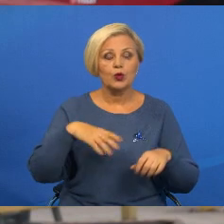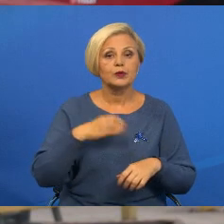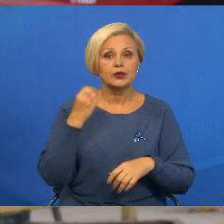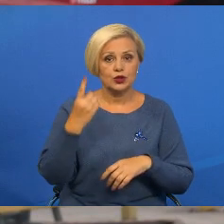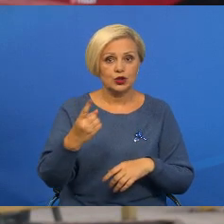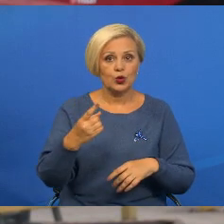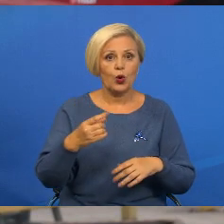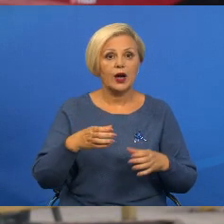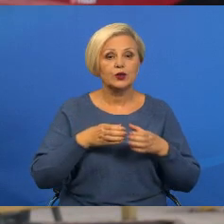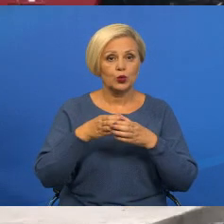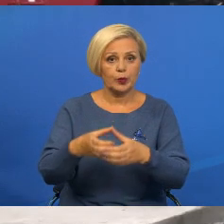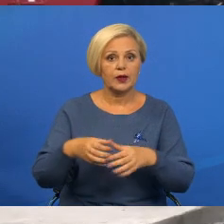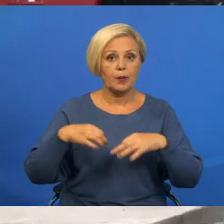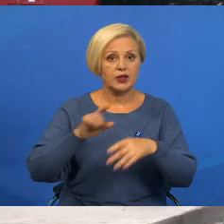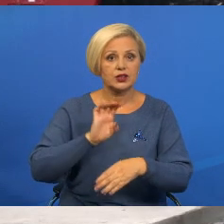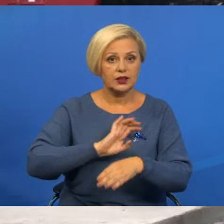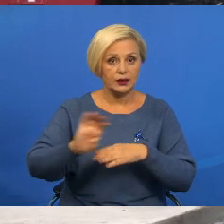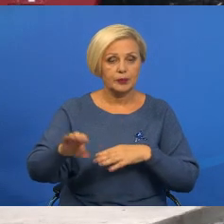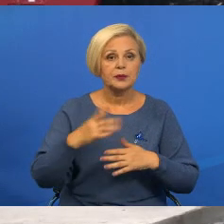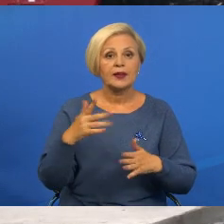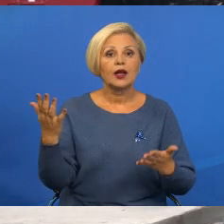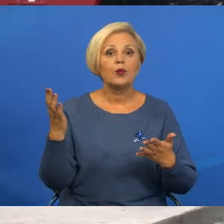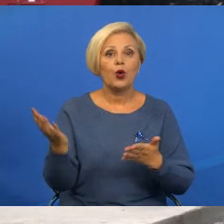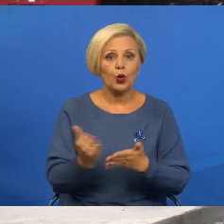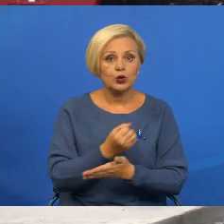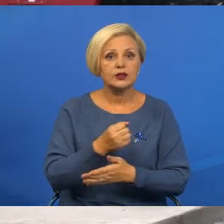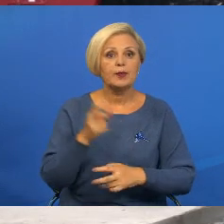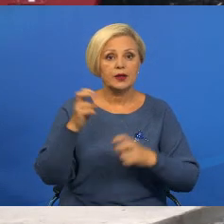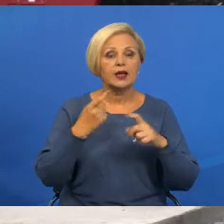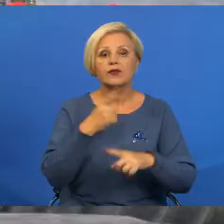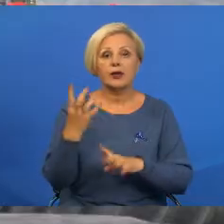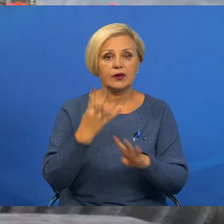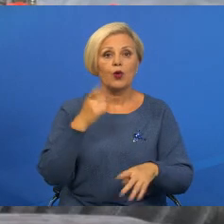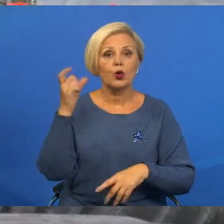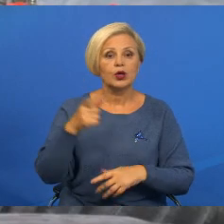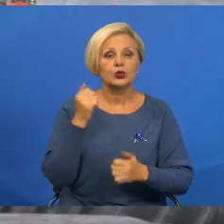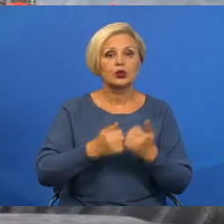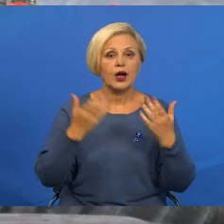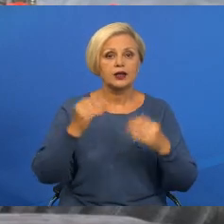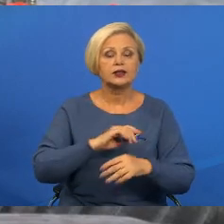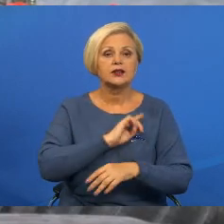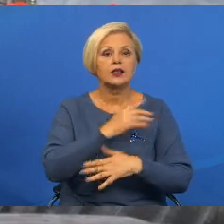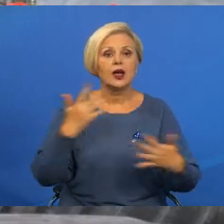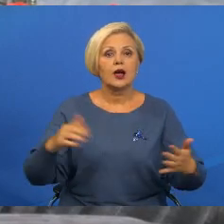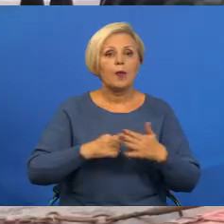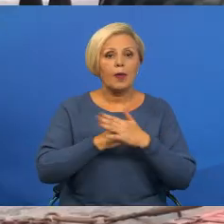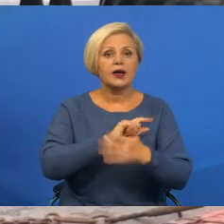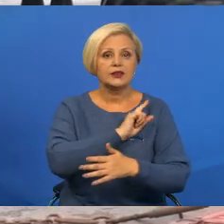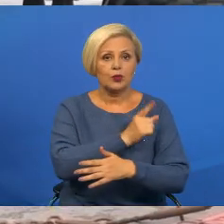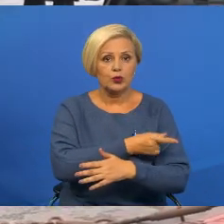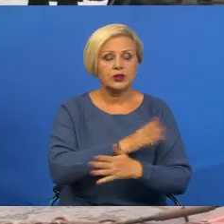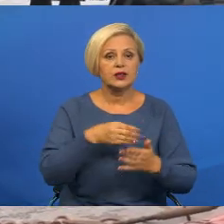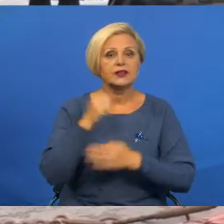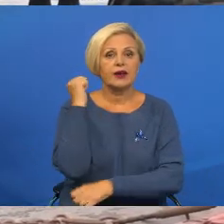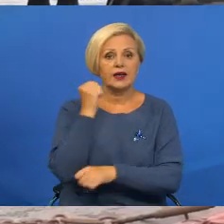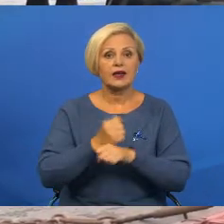класса машины туда вывезти. Любый поспех в предприемствах – это упершую чергу люди, которые что дня прикладают максимум намаганий на своих працовных